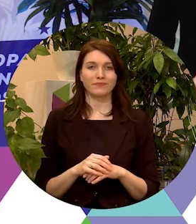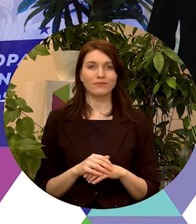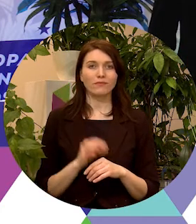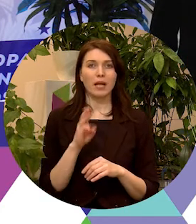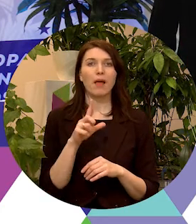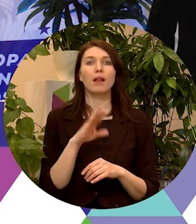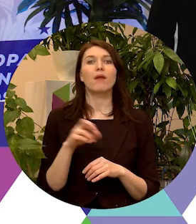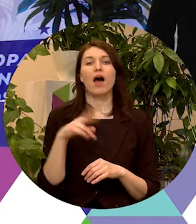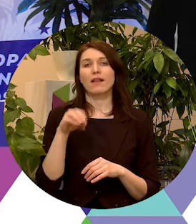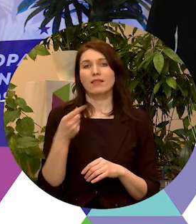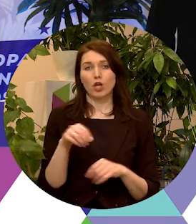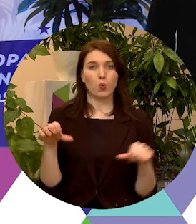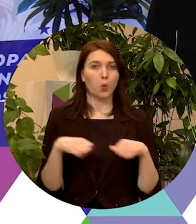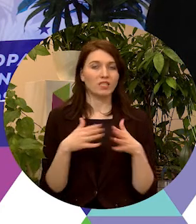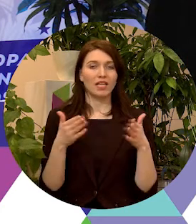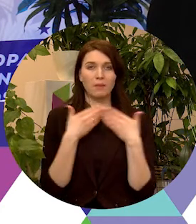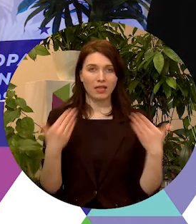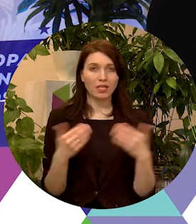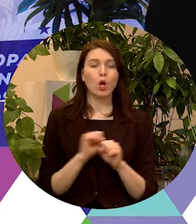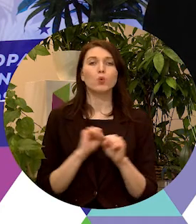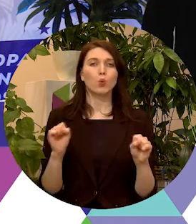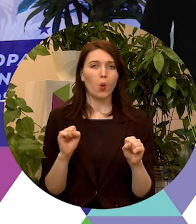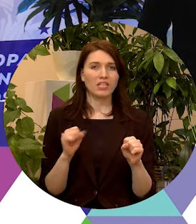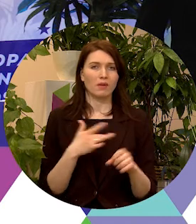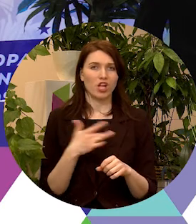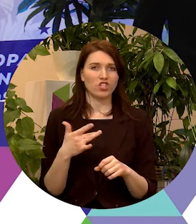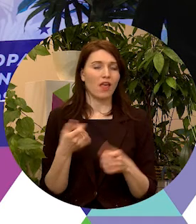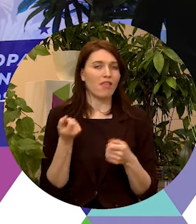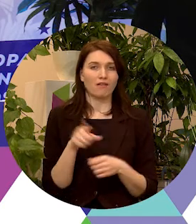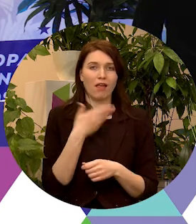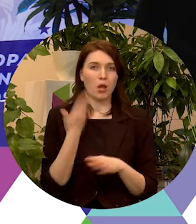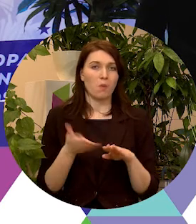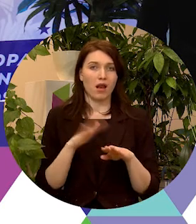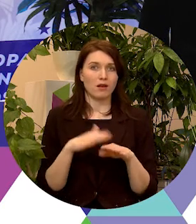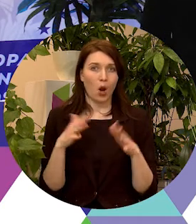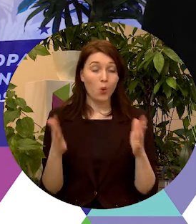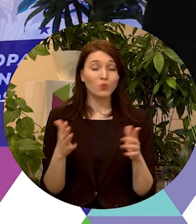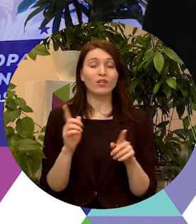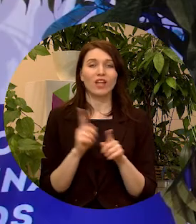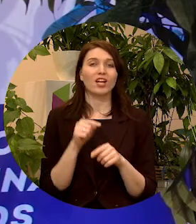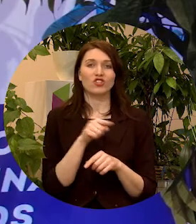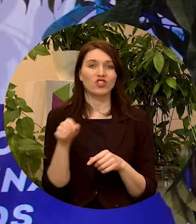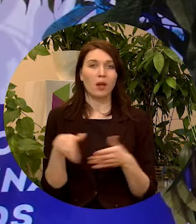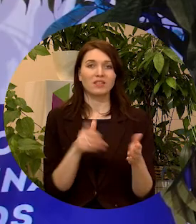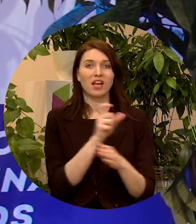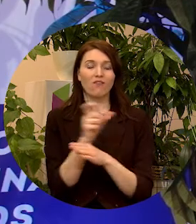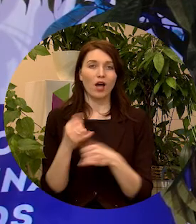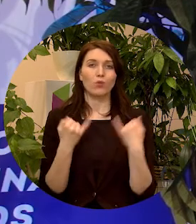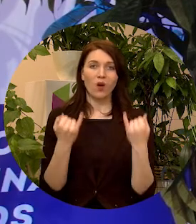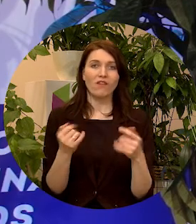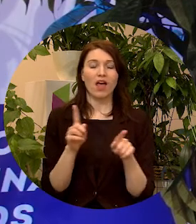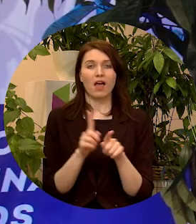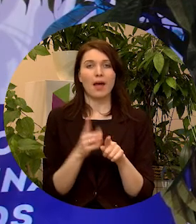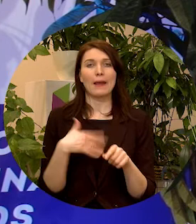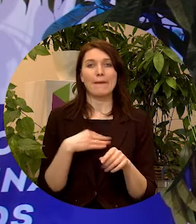Abārts, kundz, paldies! Es domāju, ka drosms laikam nekad nevar būt par daudz un ar šiem ceļu vārdiem un šo vīziju mēs